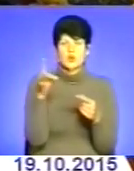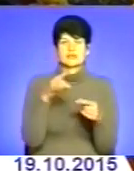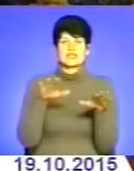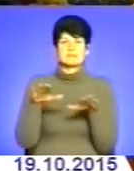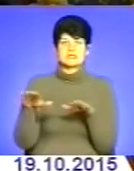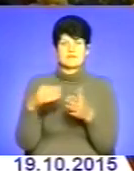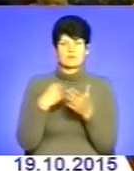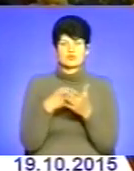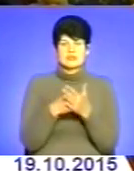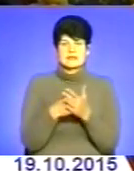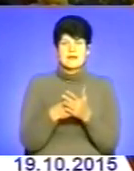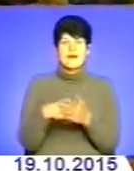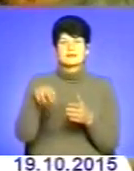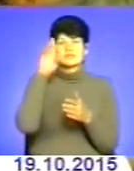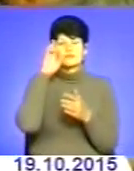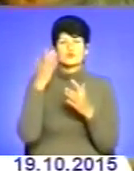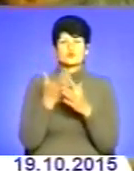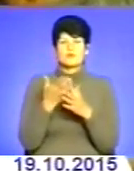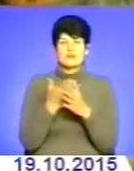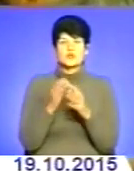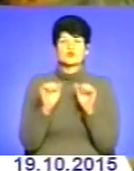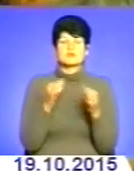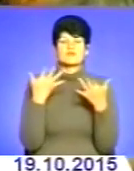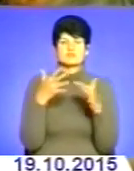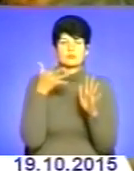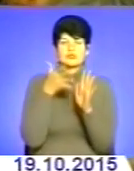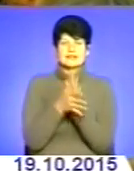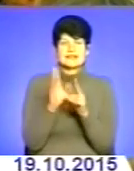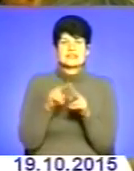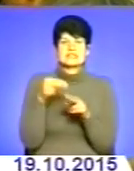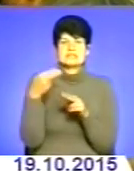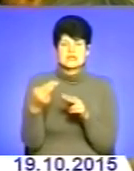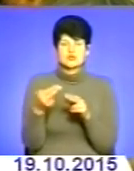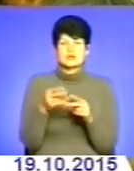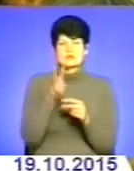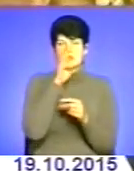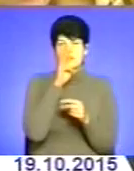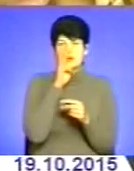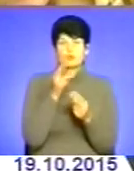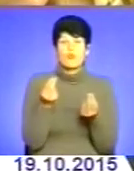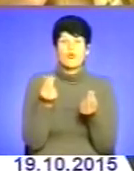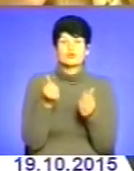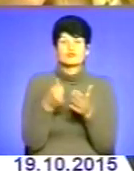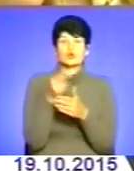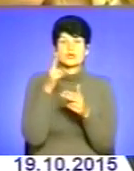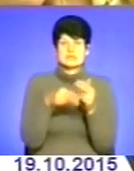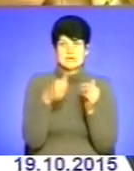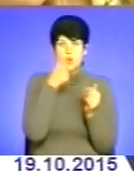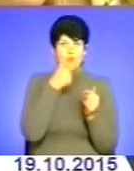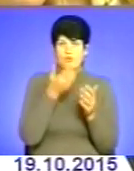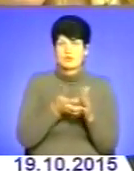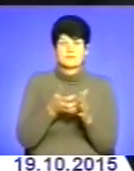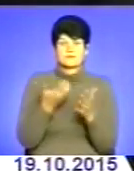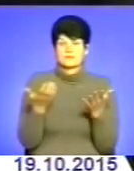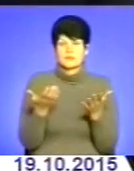бюджетів А державну субвенцію розпорядники вже потратили на індексацію заробітних плат, тож коштів до кінця року не вистачає